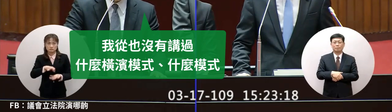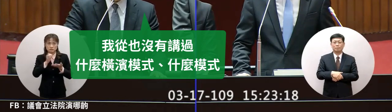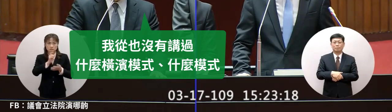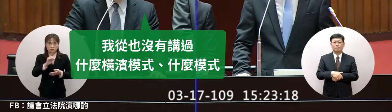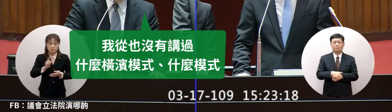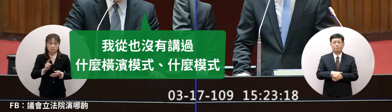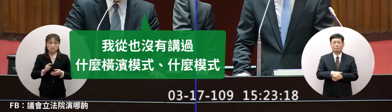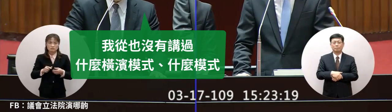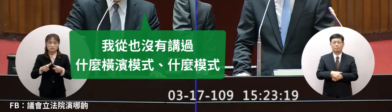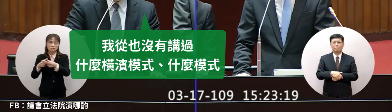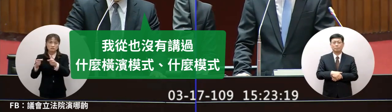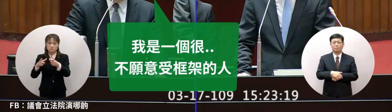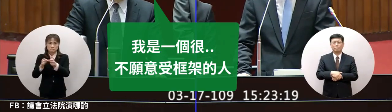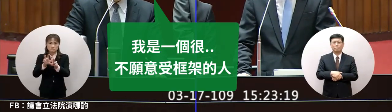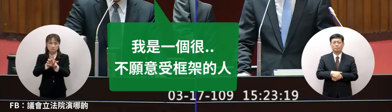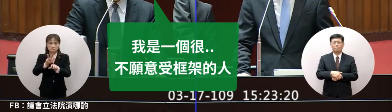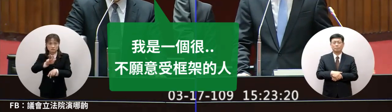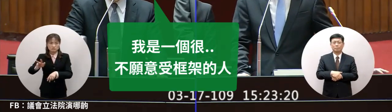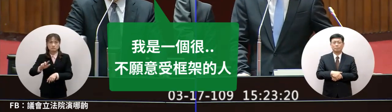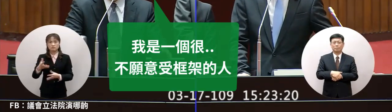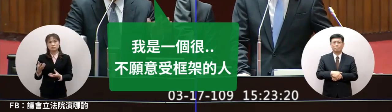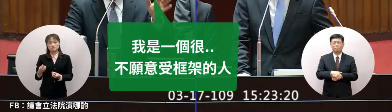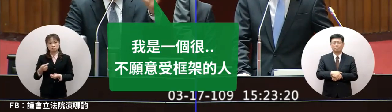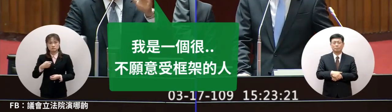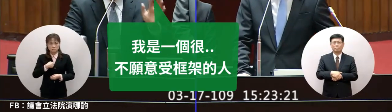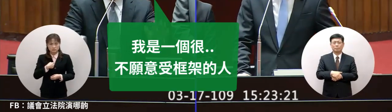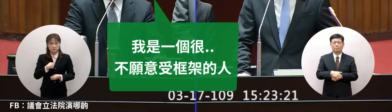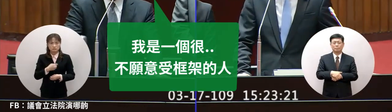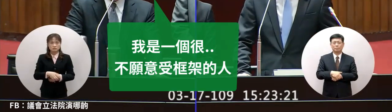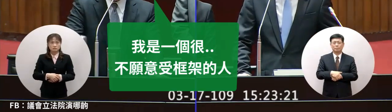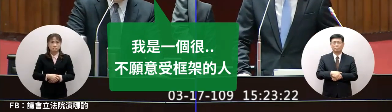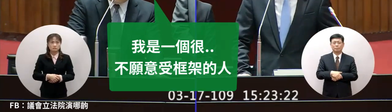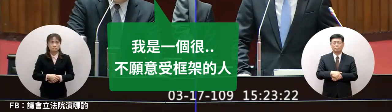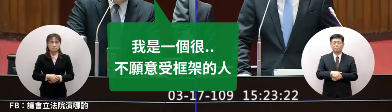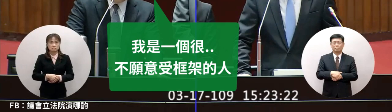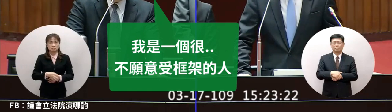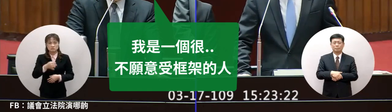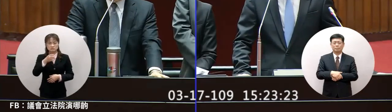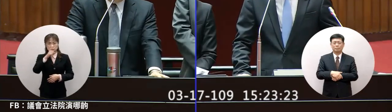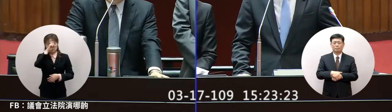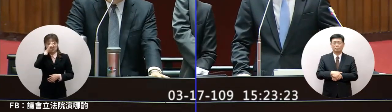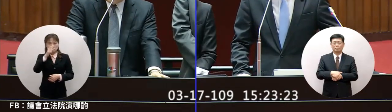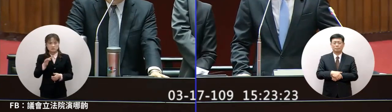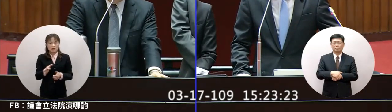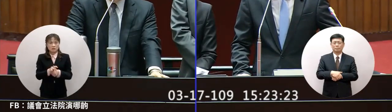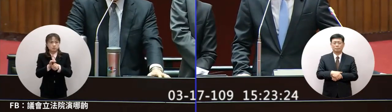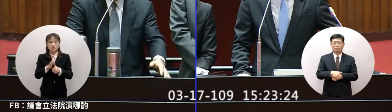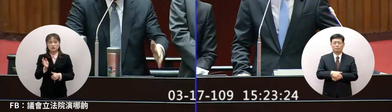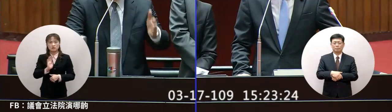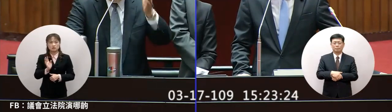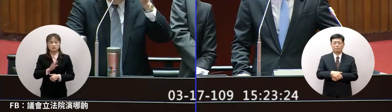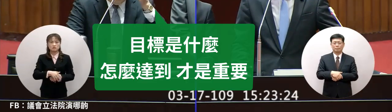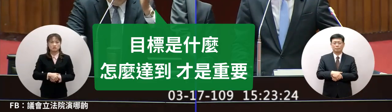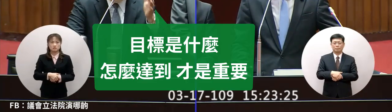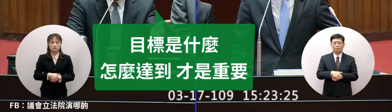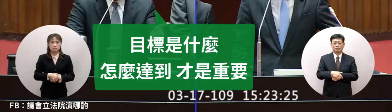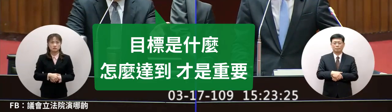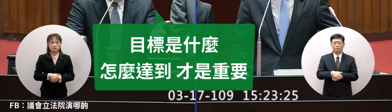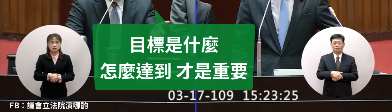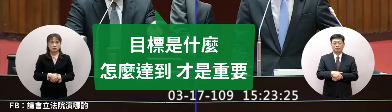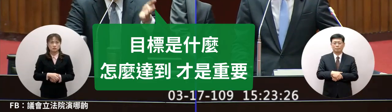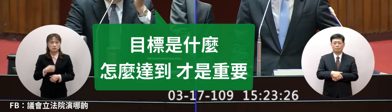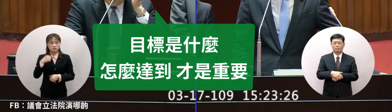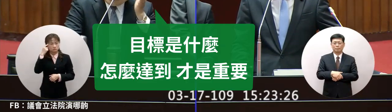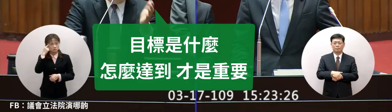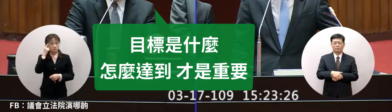橫濱模式什麼模式我是一個人不願意受框架的人我一直認為目標